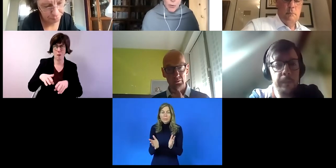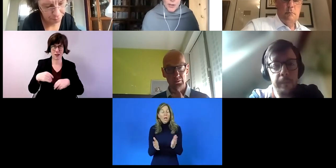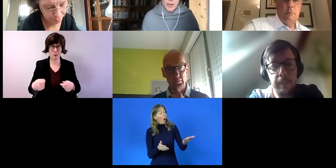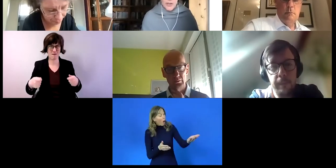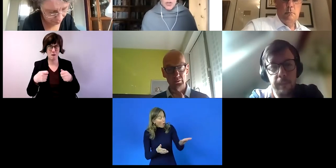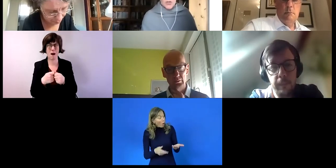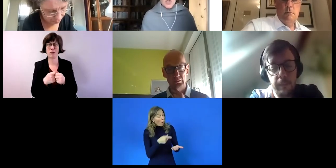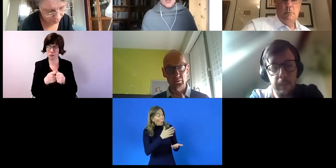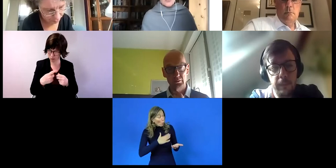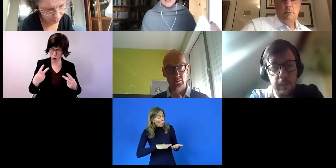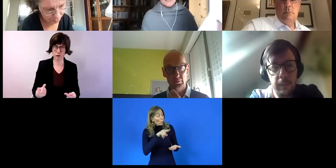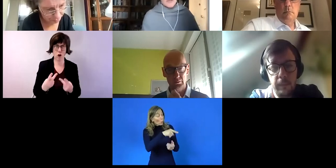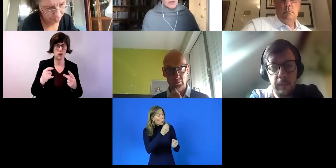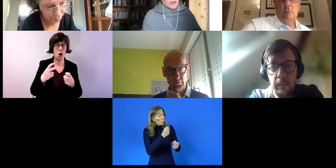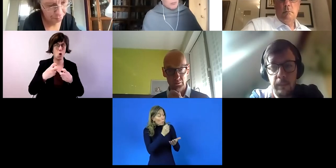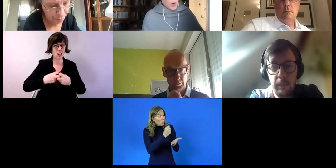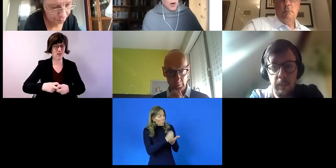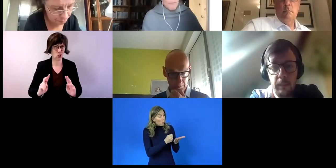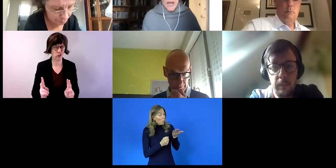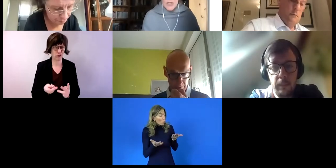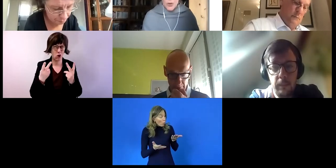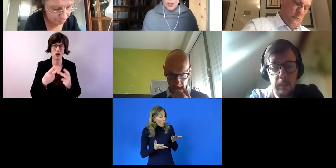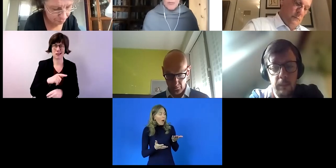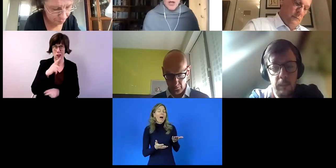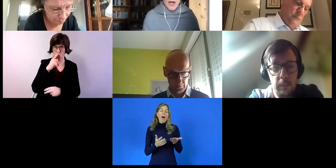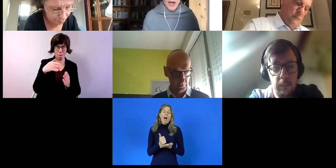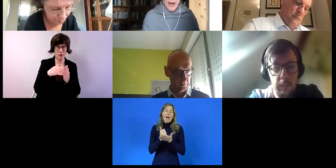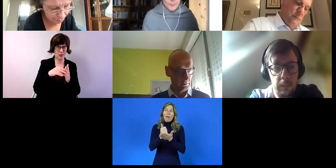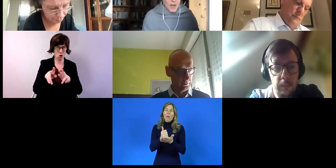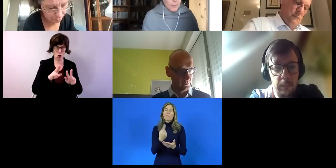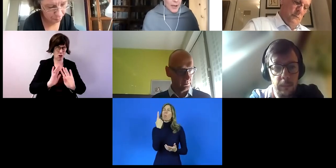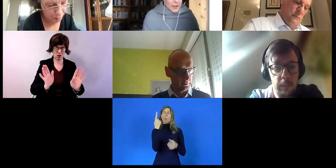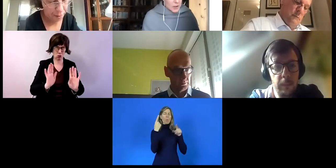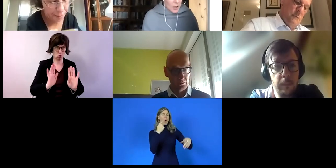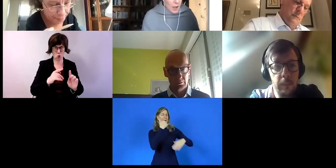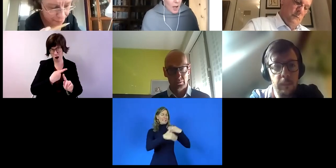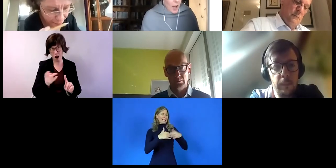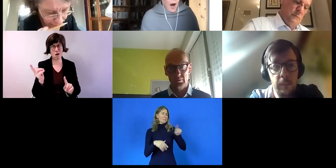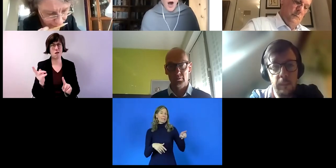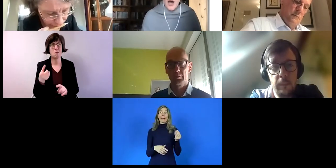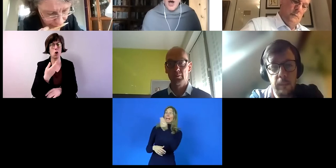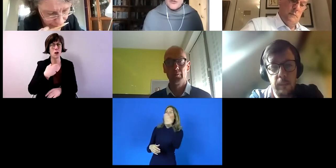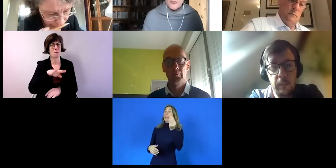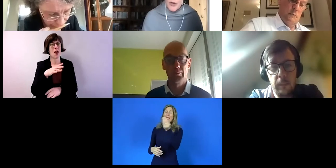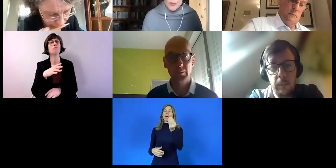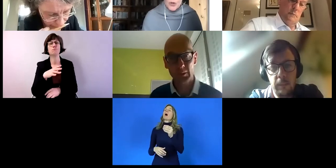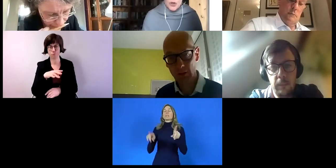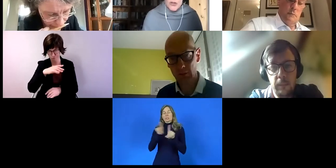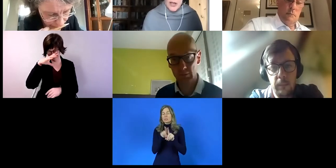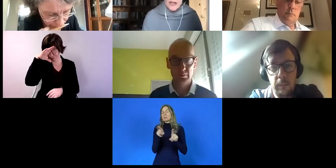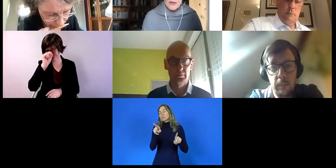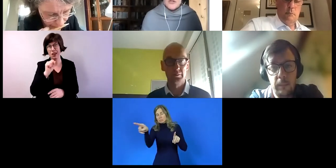Gewerkschaften, nicht nur von den Behindertenorganisationen. Und das hat auch zu einem weiteren Mainstreaming-Impact